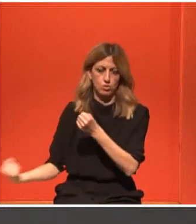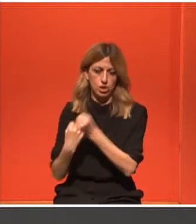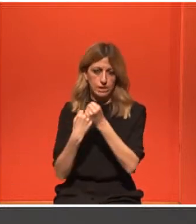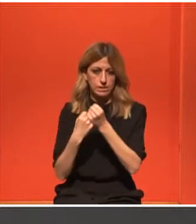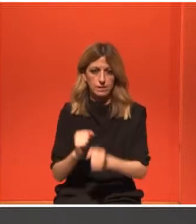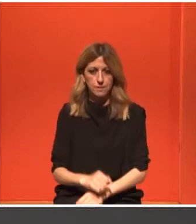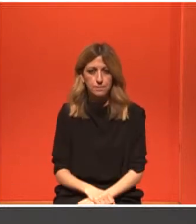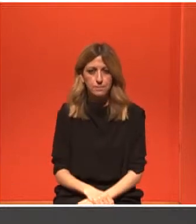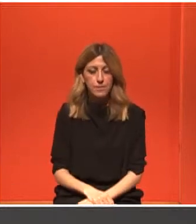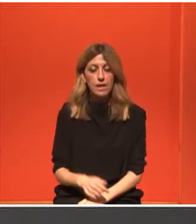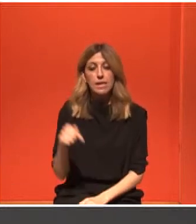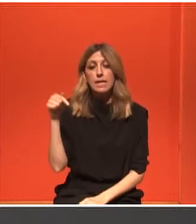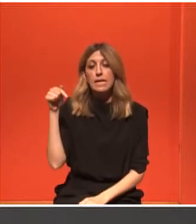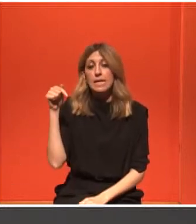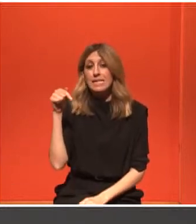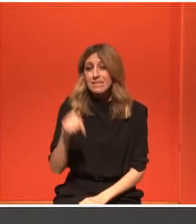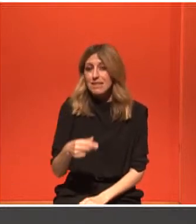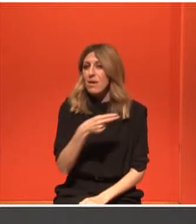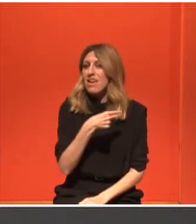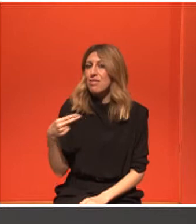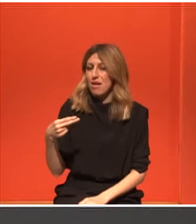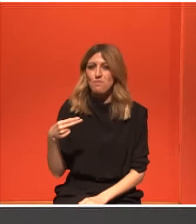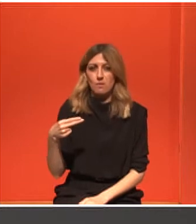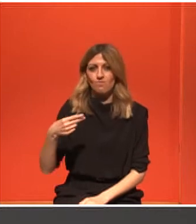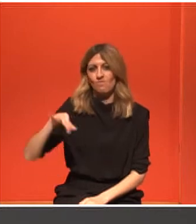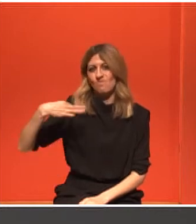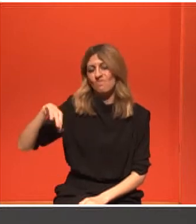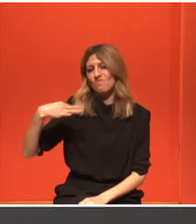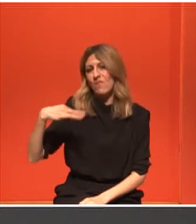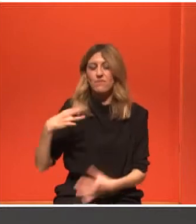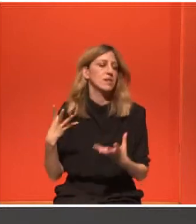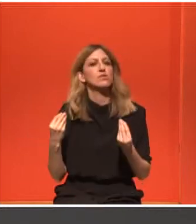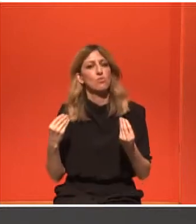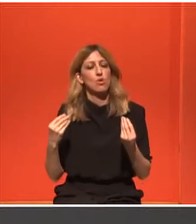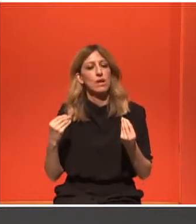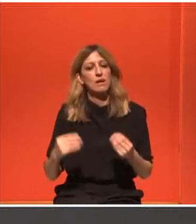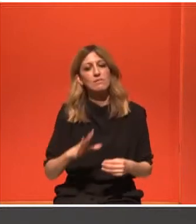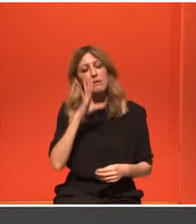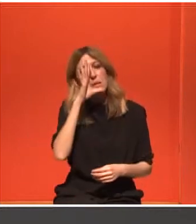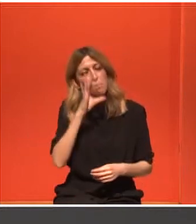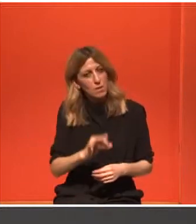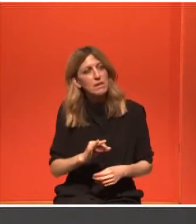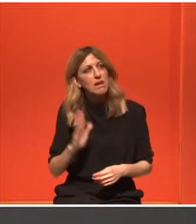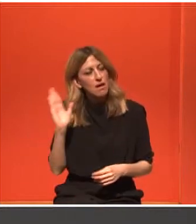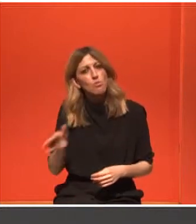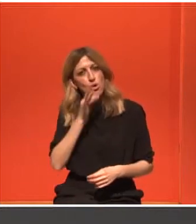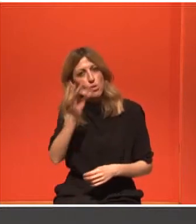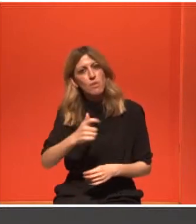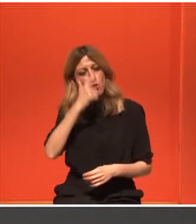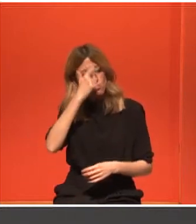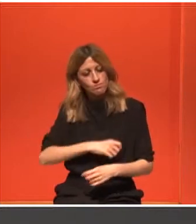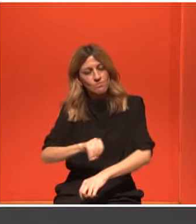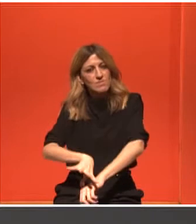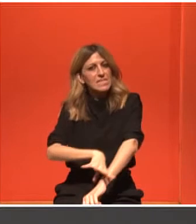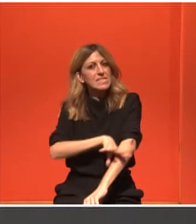Σήμερα είναι ένα πολύ ευαίσθητο θέμα και είμαι πραγματικά, θα μπορούσα να πω, και συγκυμνημένος, διότι